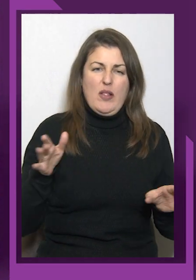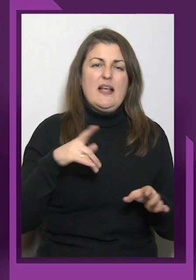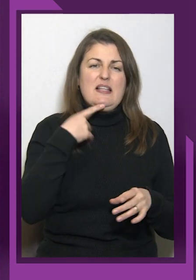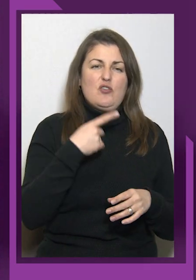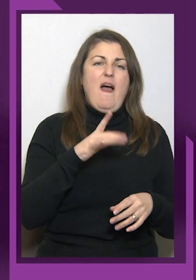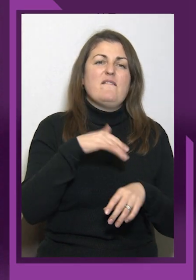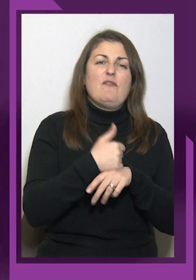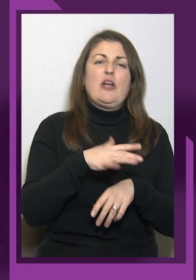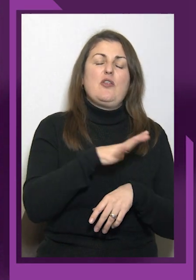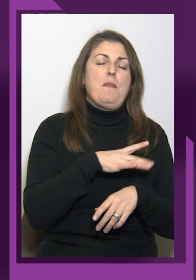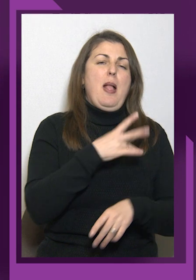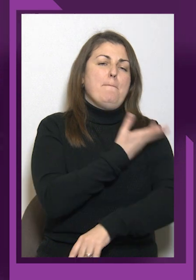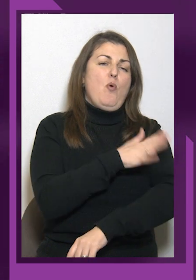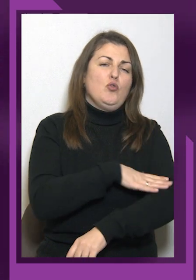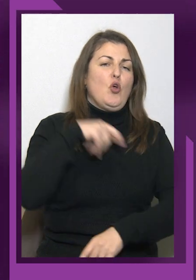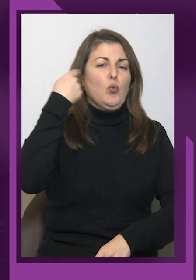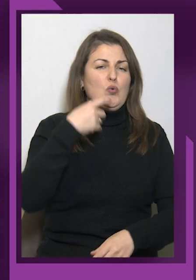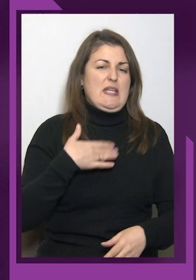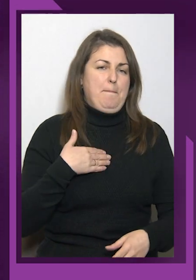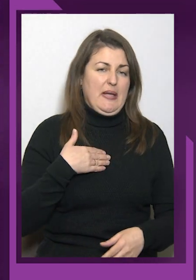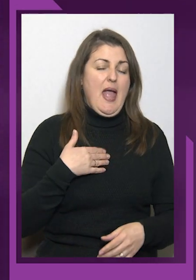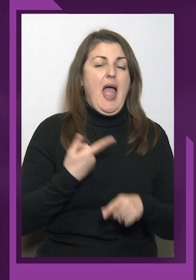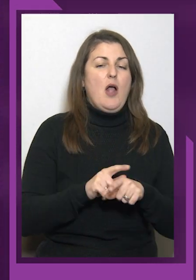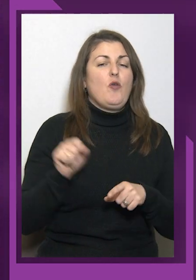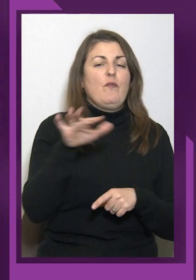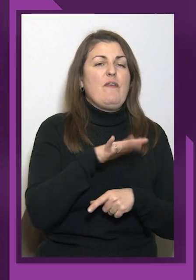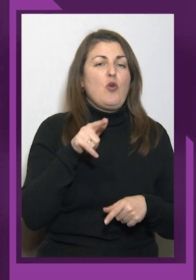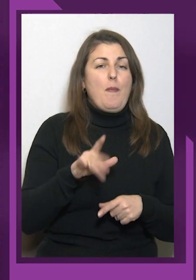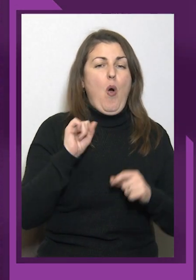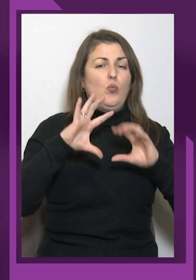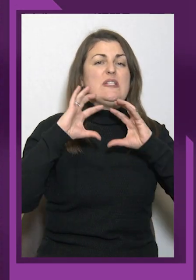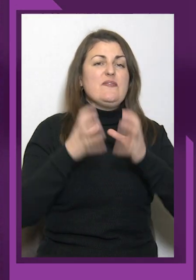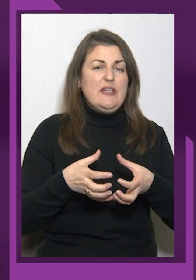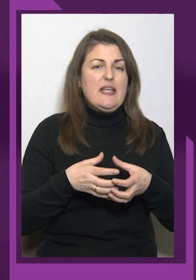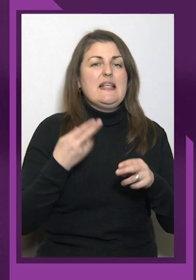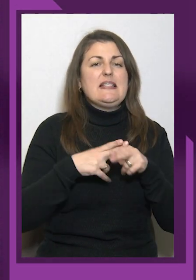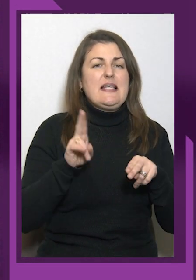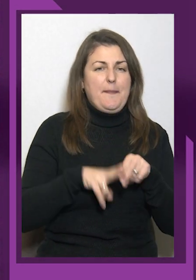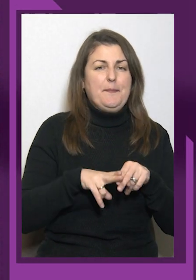Європі. У світі це Китай, Єгипет, Іран,